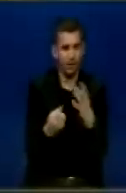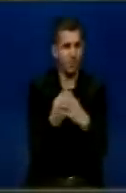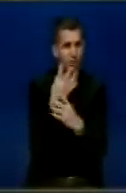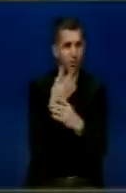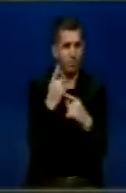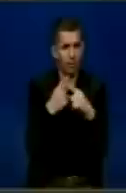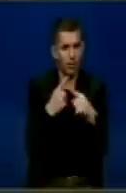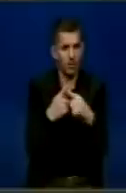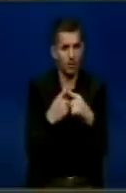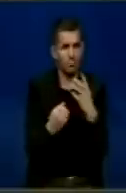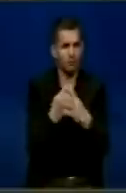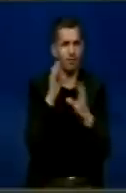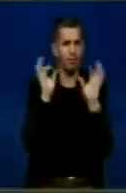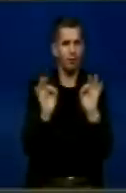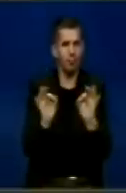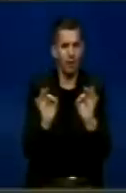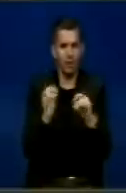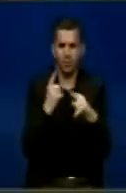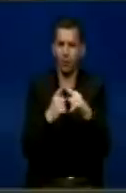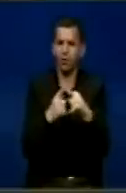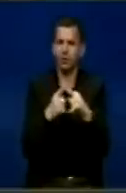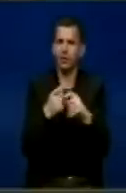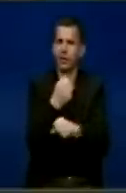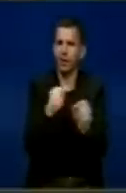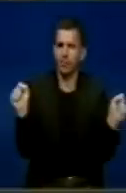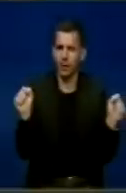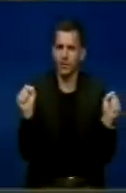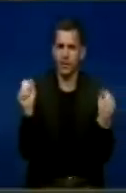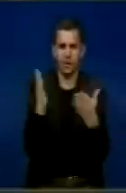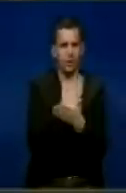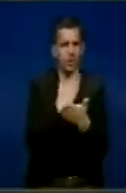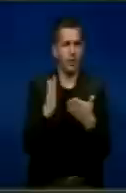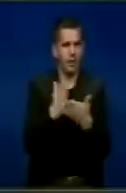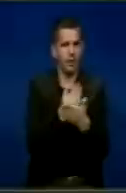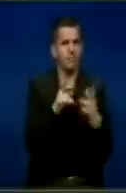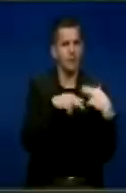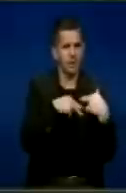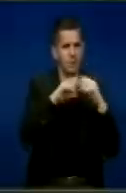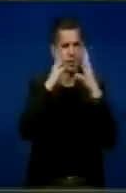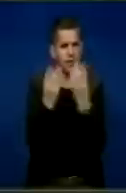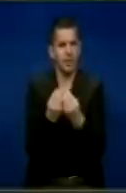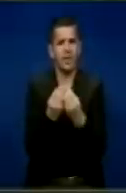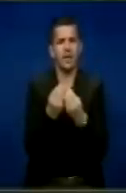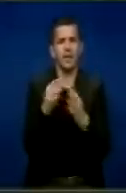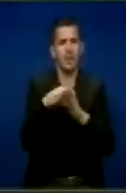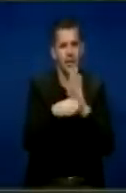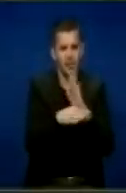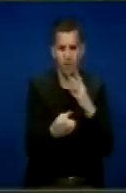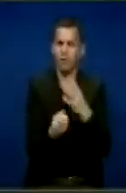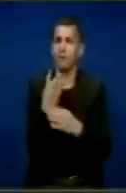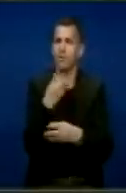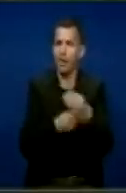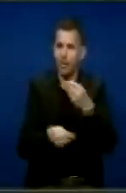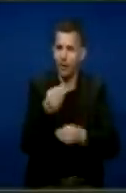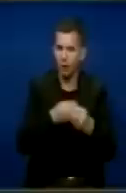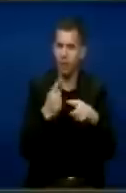dhe kanë krijuar shtetet në tyre në bas të parimeve të demokracisë, në darës e për shtetetve, funksionimit sëndimit ligjit të zhvillimit ekonomik të